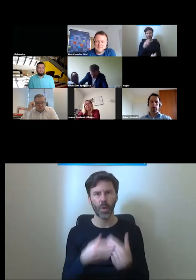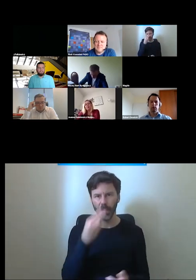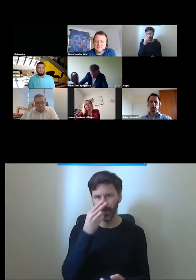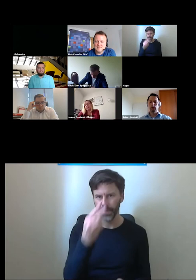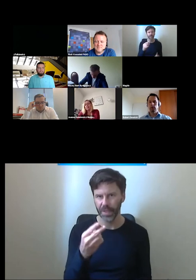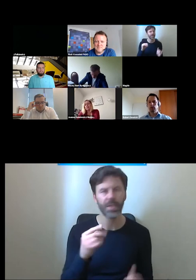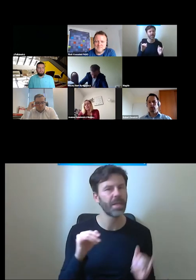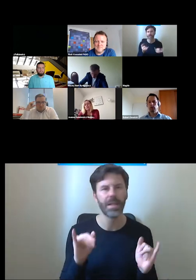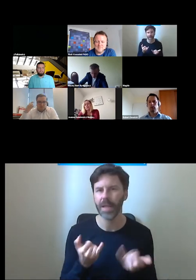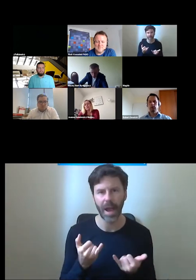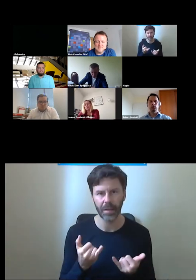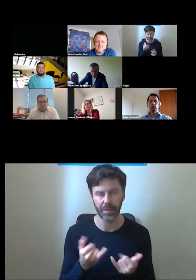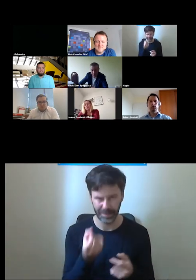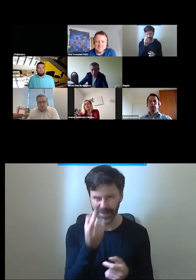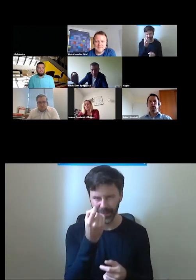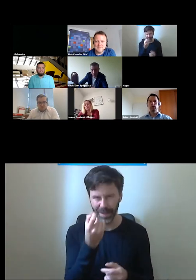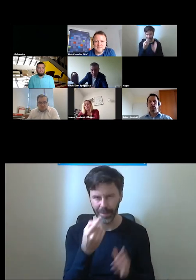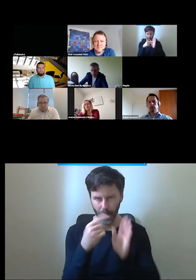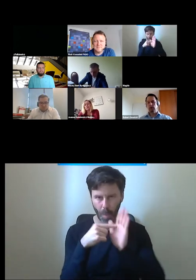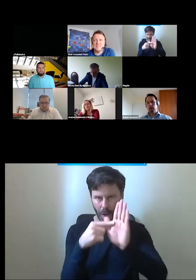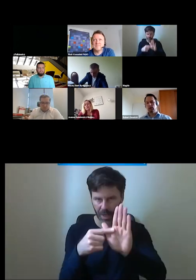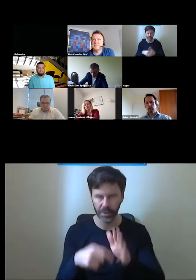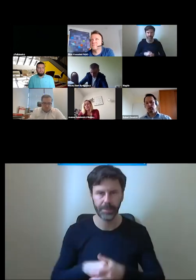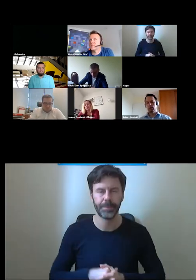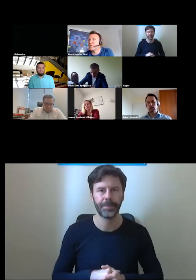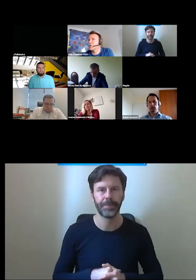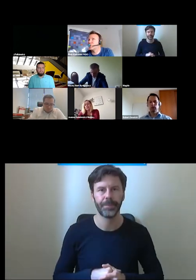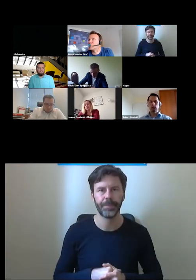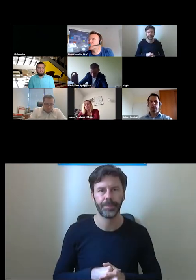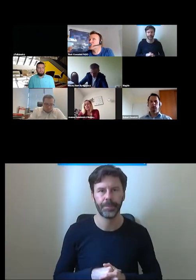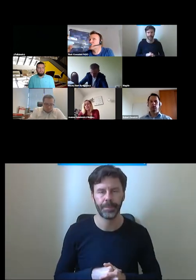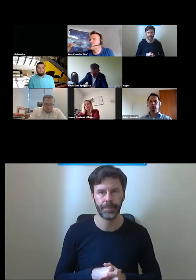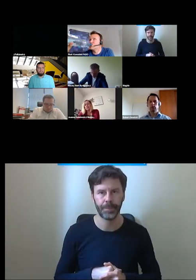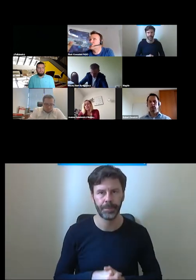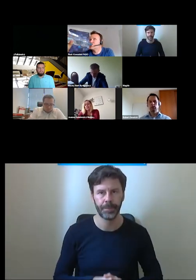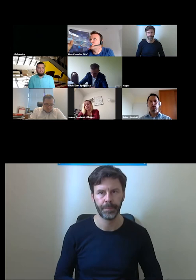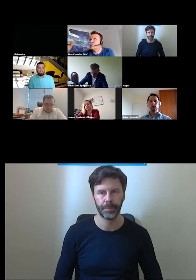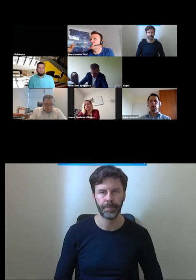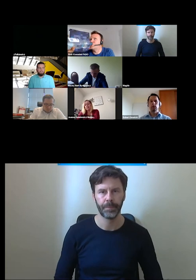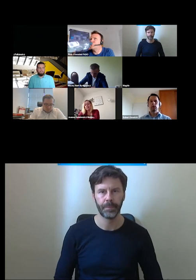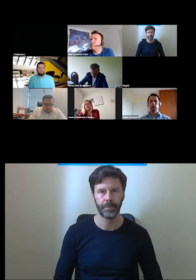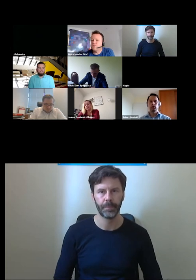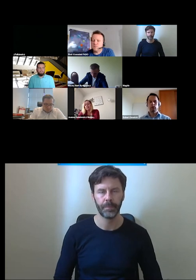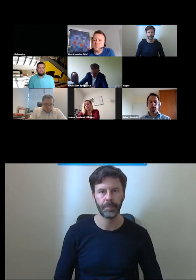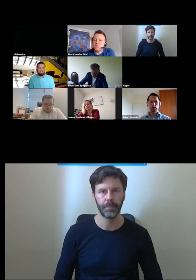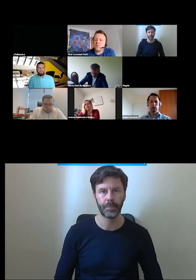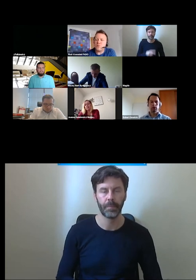międzyczasie za chwilę to włączę a komentując pytanie od Piotra